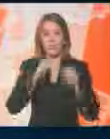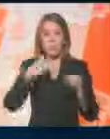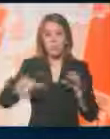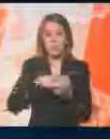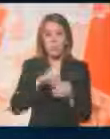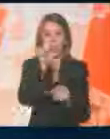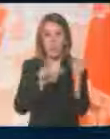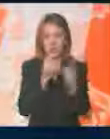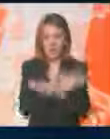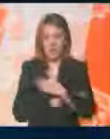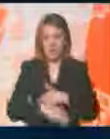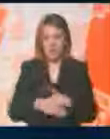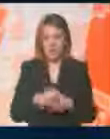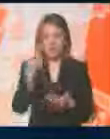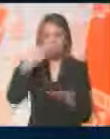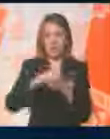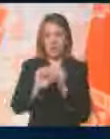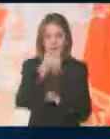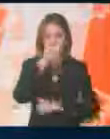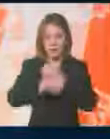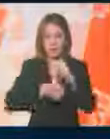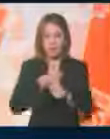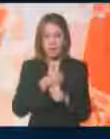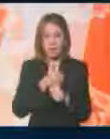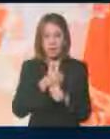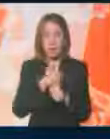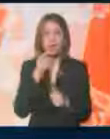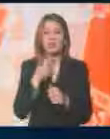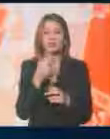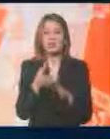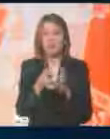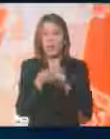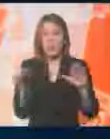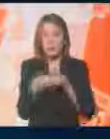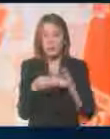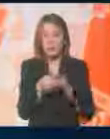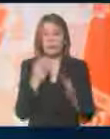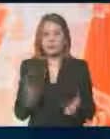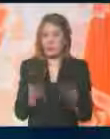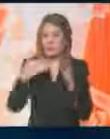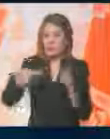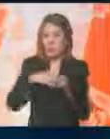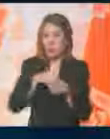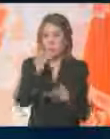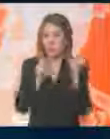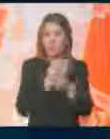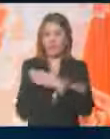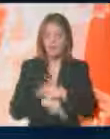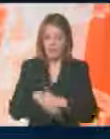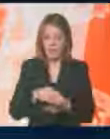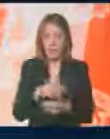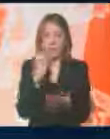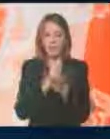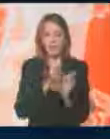osoba sa invaliditetom. U 2011. godini iz sredstava Budžetskog fonda za postica i zapošljavanje osoba sa invaliditetom